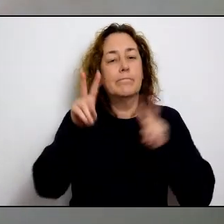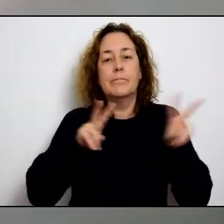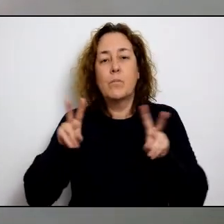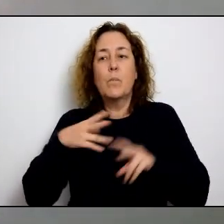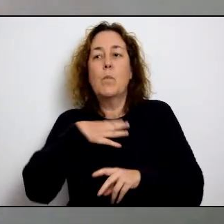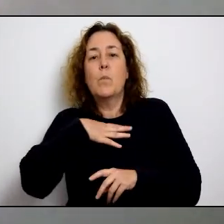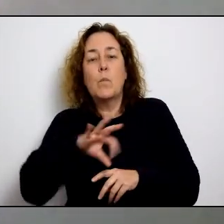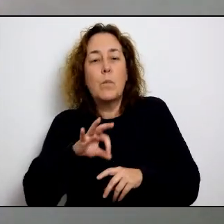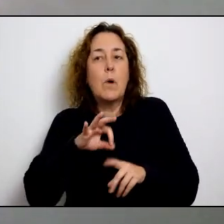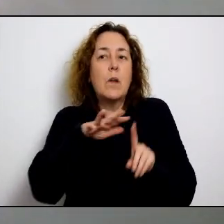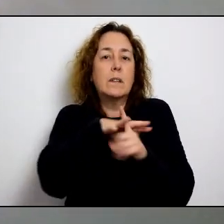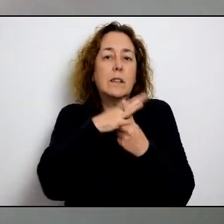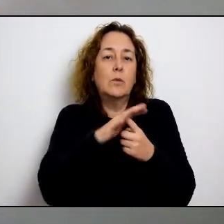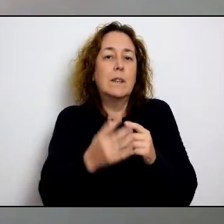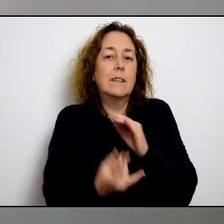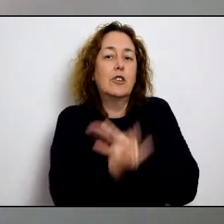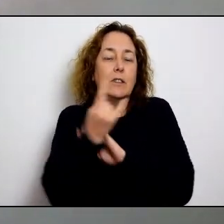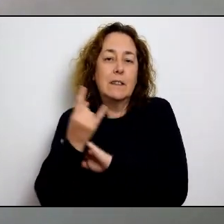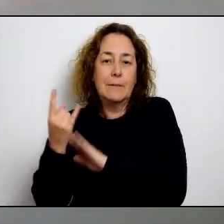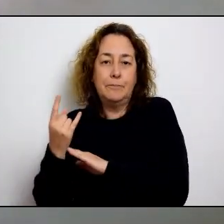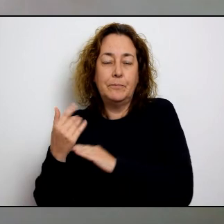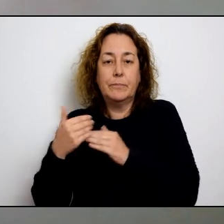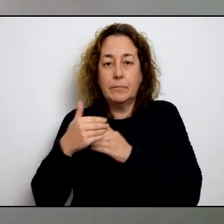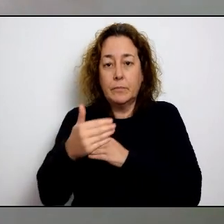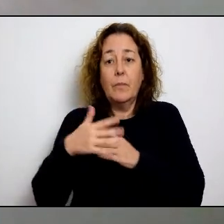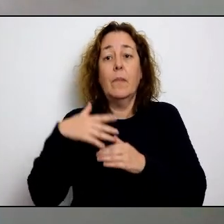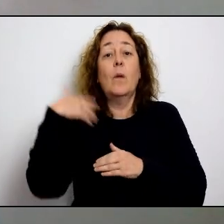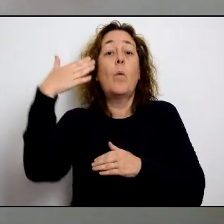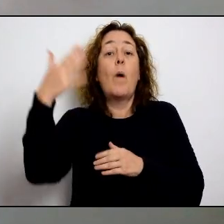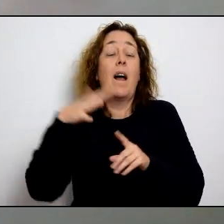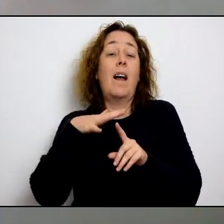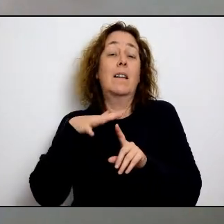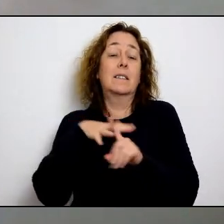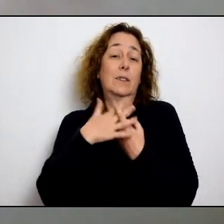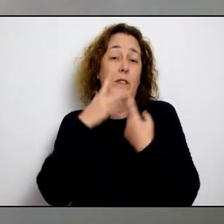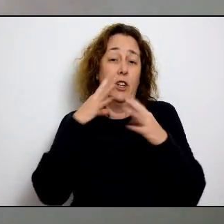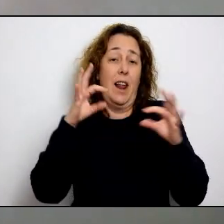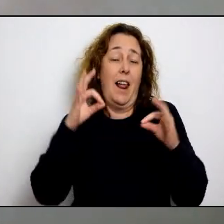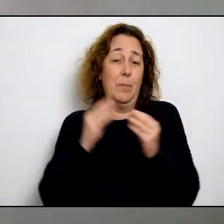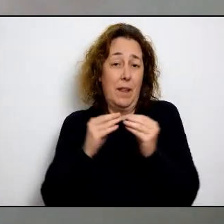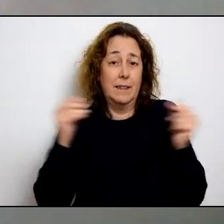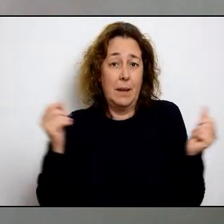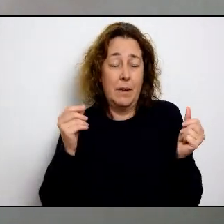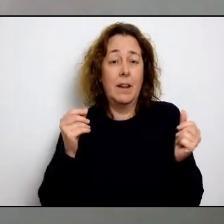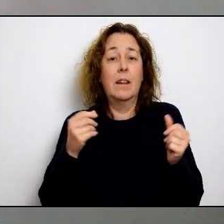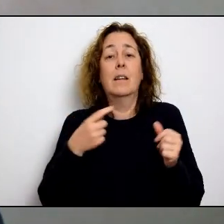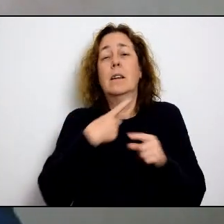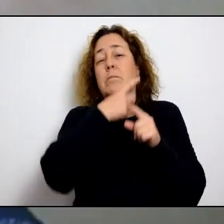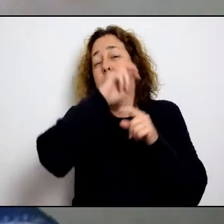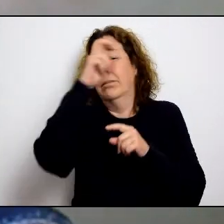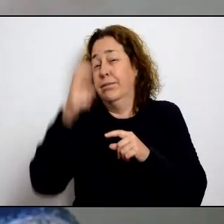aquest sentit estem fent feina per tal de mirar de visualitzar tots els diferents possibles escenaris que es poden